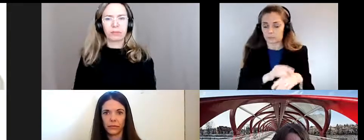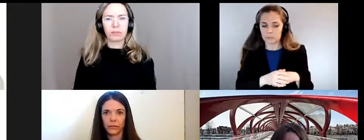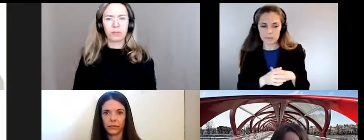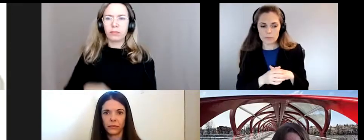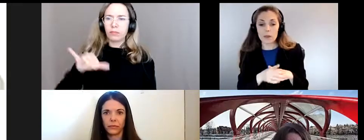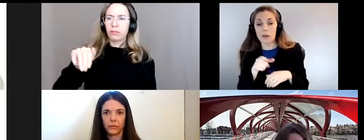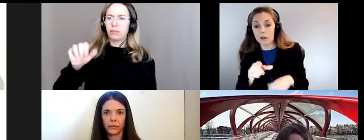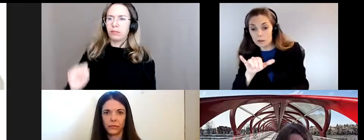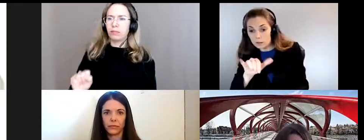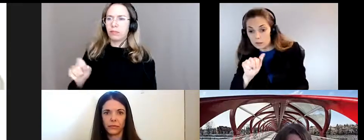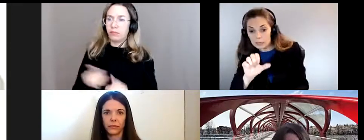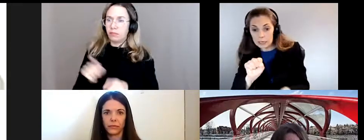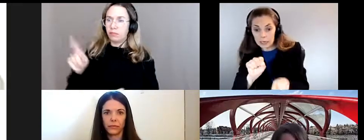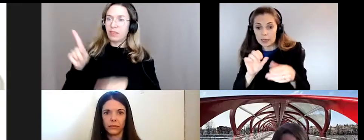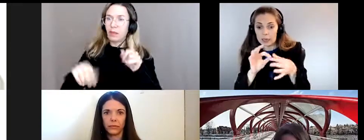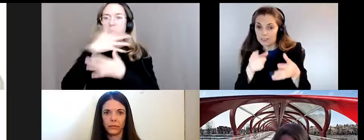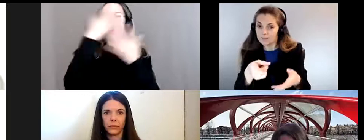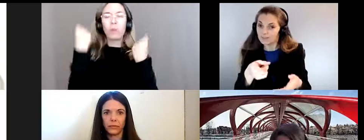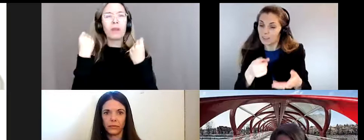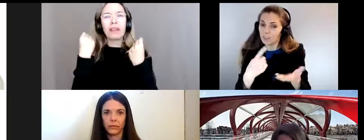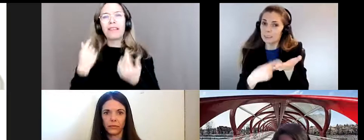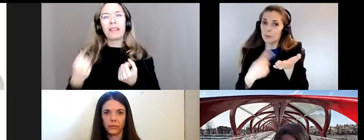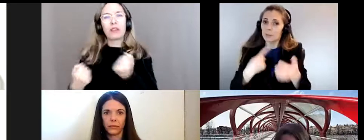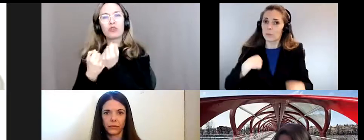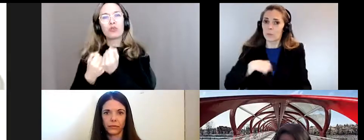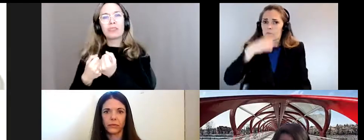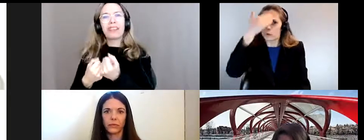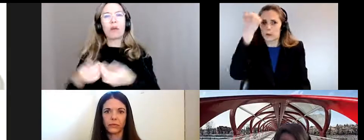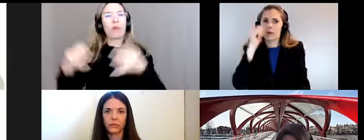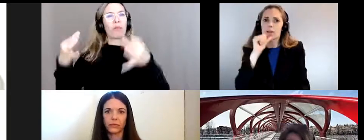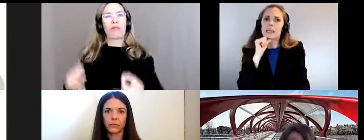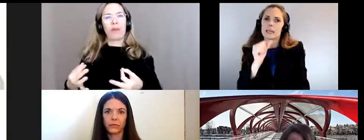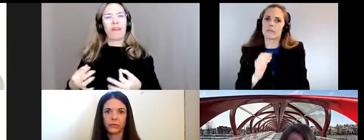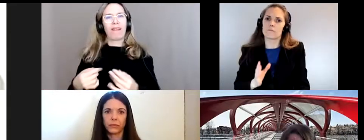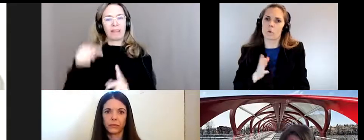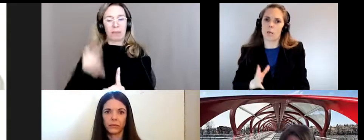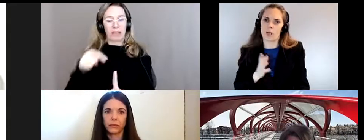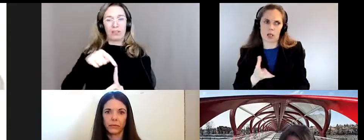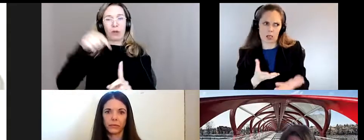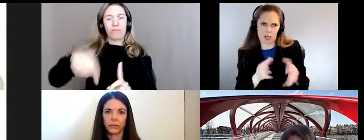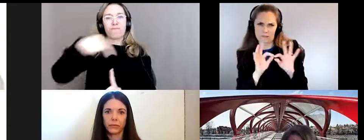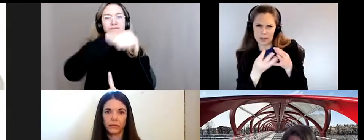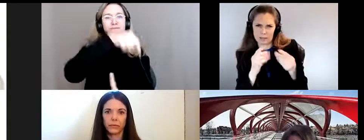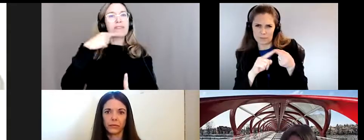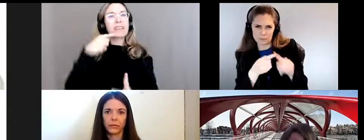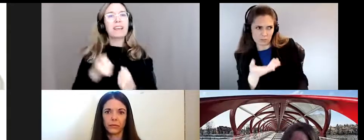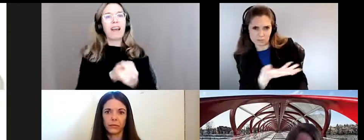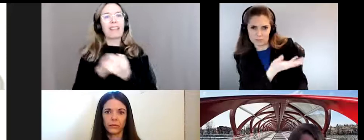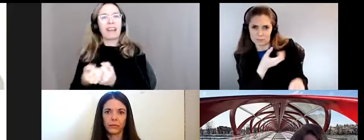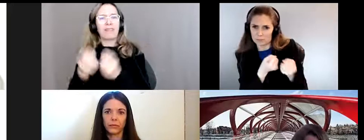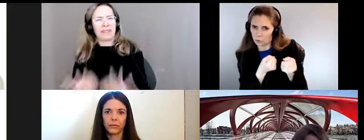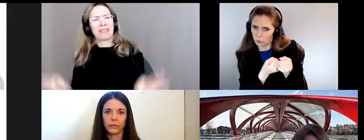en as parlé parfois on oublie les soutiens informels qui existent pour les gens puis les soutiens informels sont